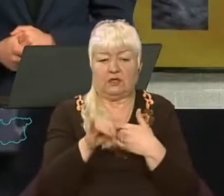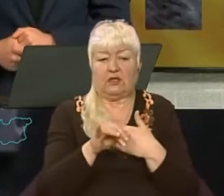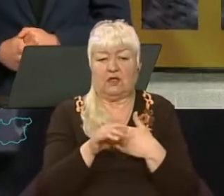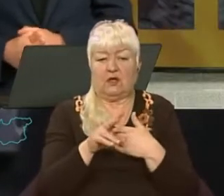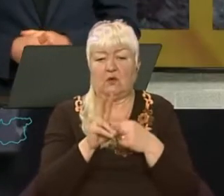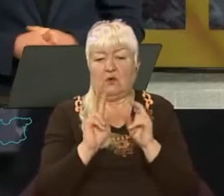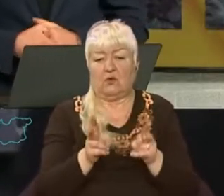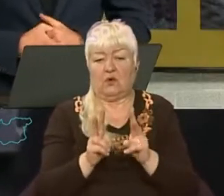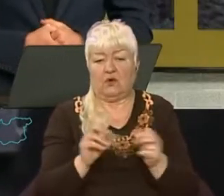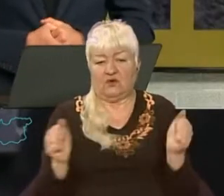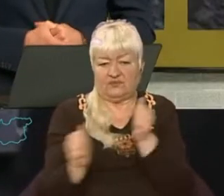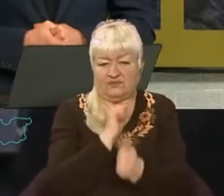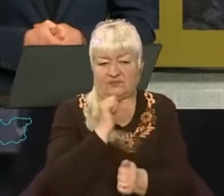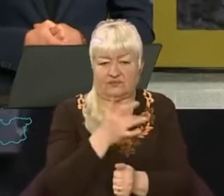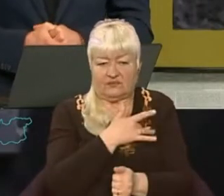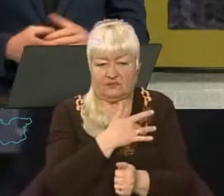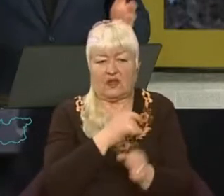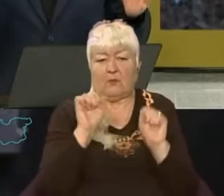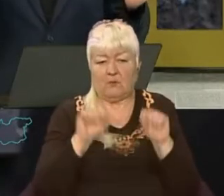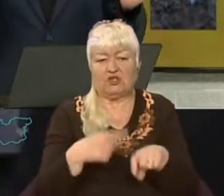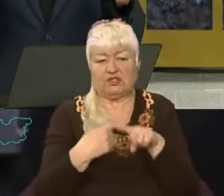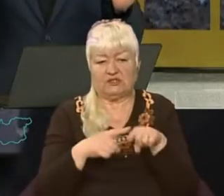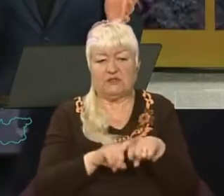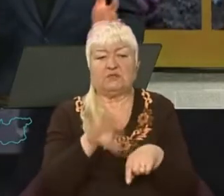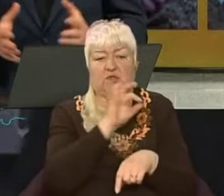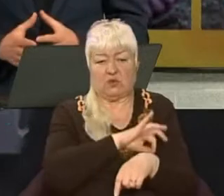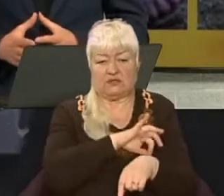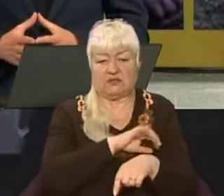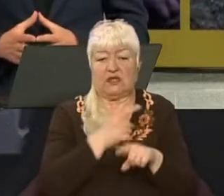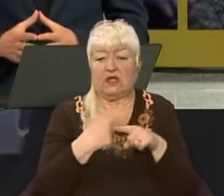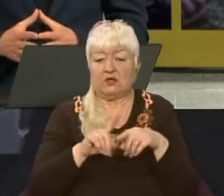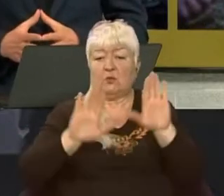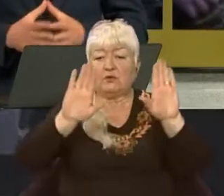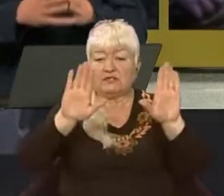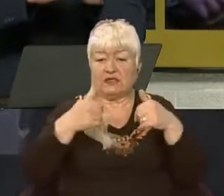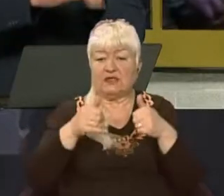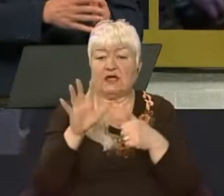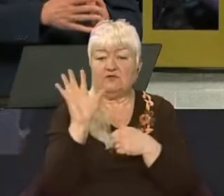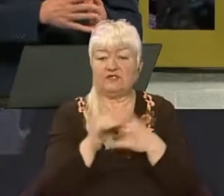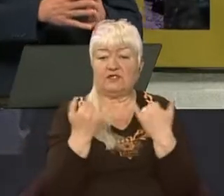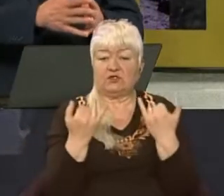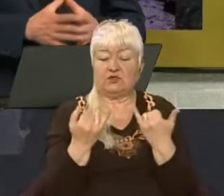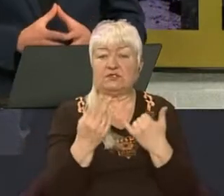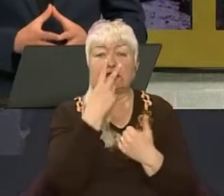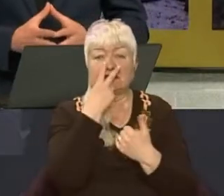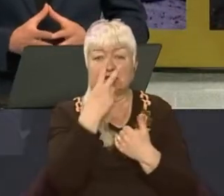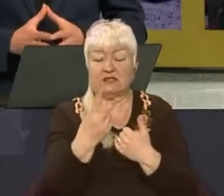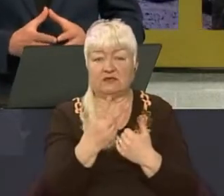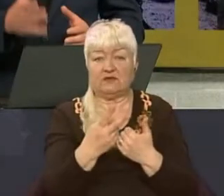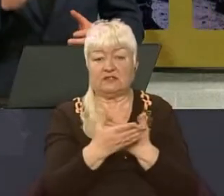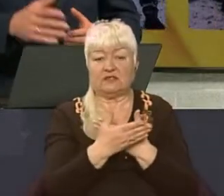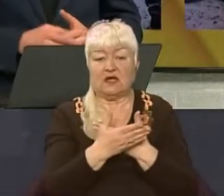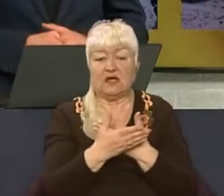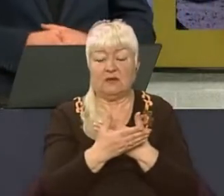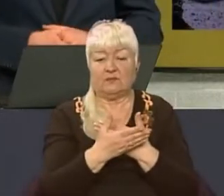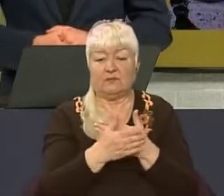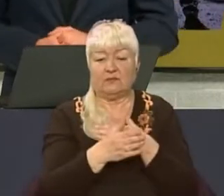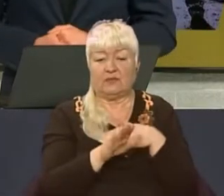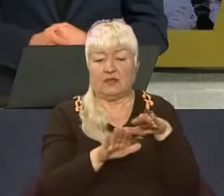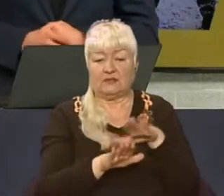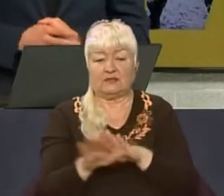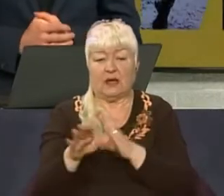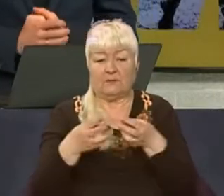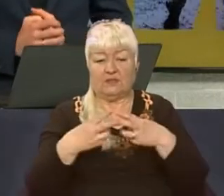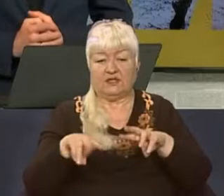в кого черстве серце навпаки, напевно, може цим скористатися. Тому я закликаю всіх, хто на зараз дивиться, разом з замміністра внутрішніх справ,